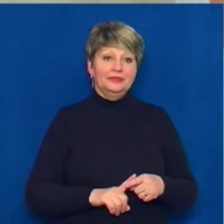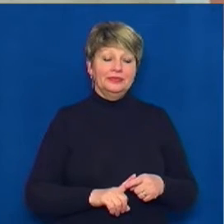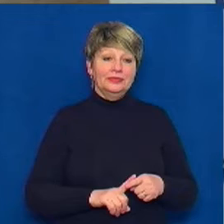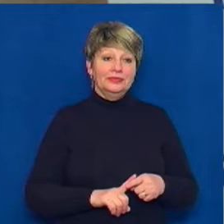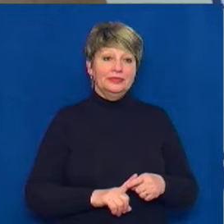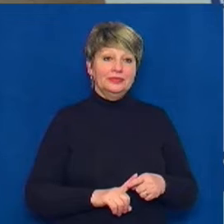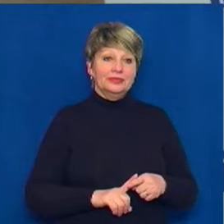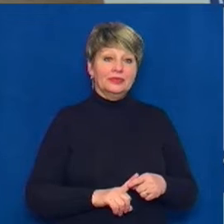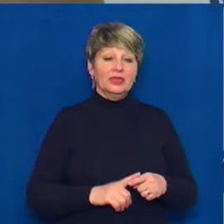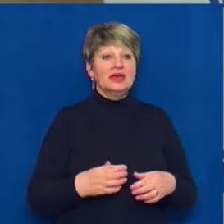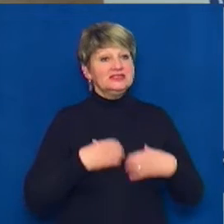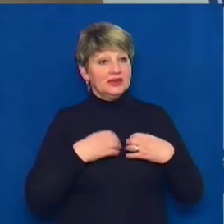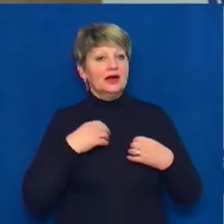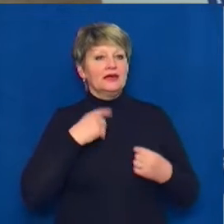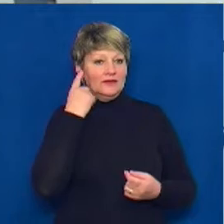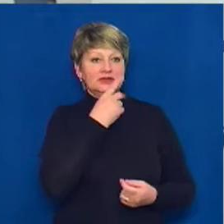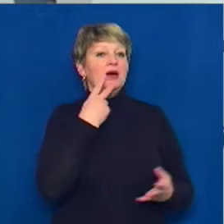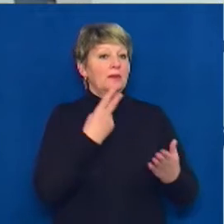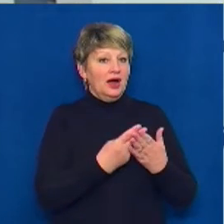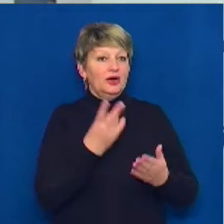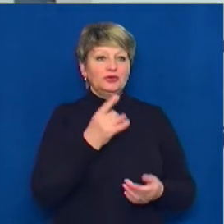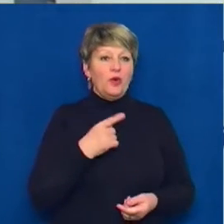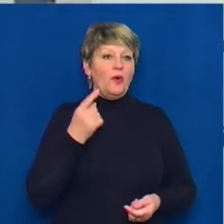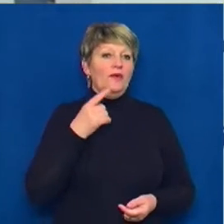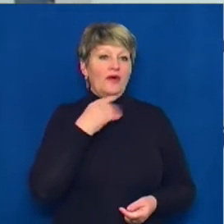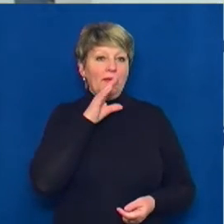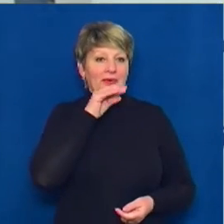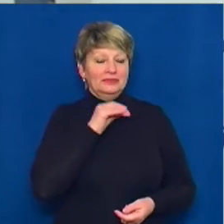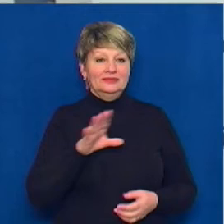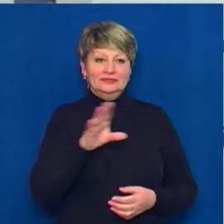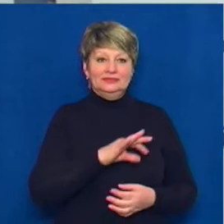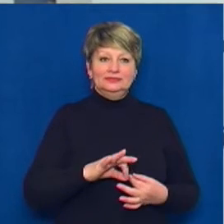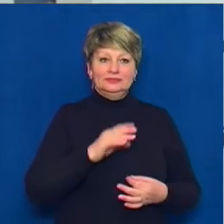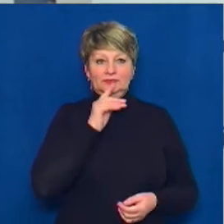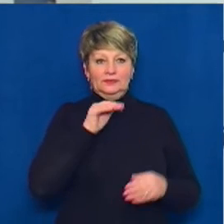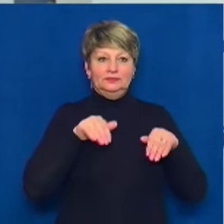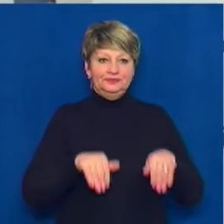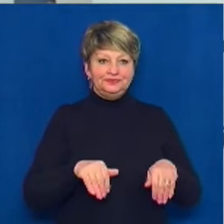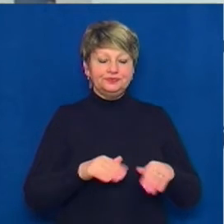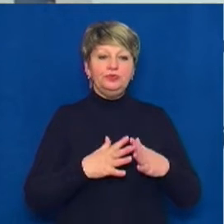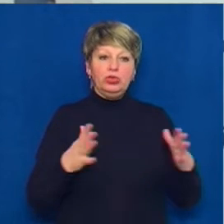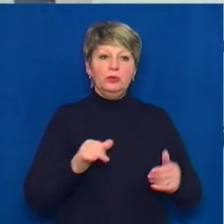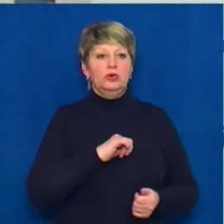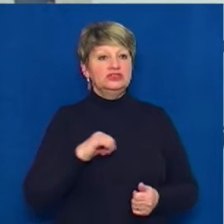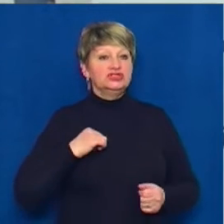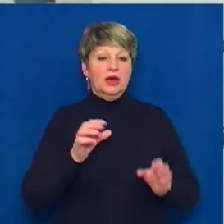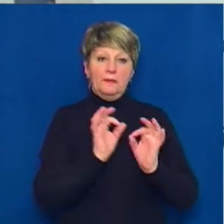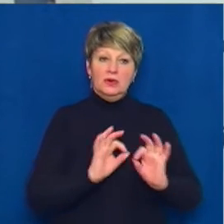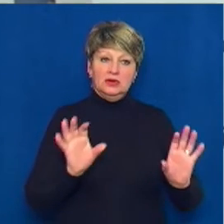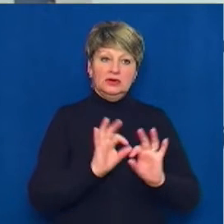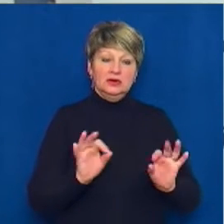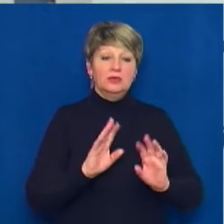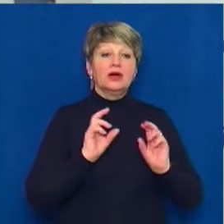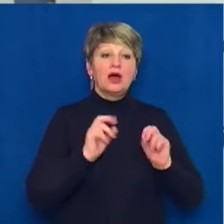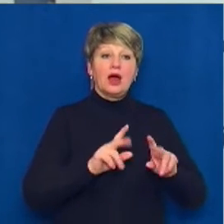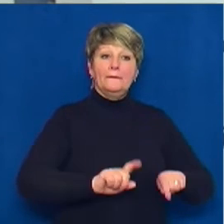слух ніхто це не обговорює. Стараюся їх трошки підтримати тим, що більше сама розказують, що таке ВІЛ, СНІ, шляхи передачі.